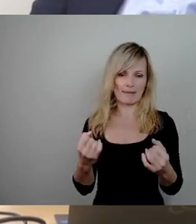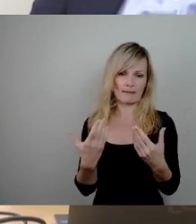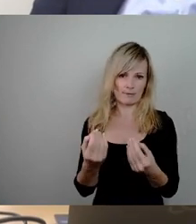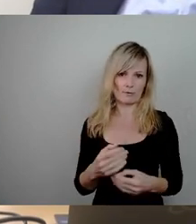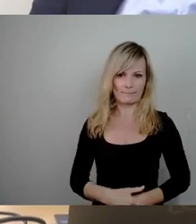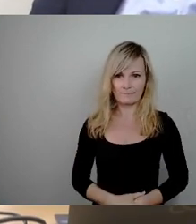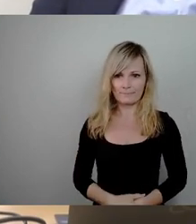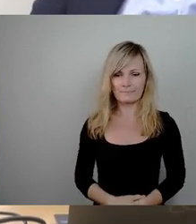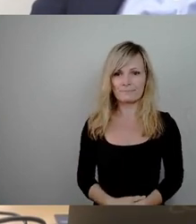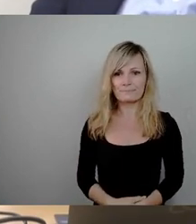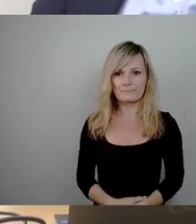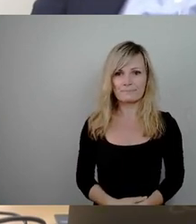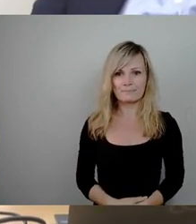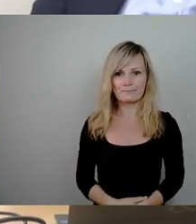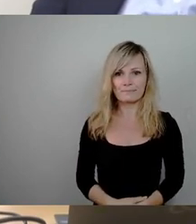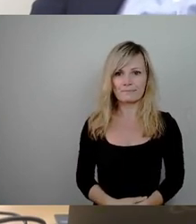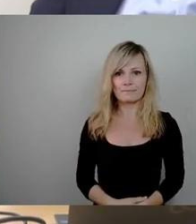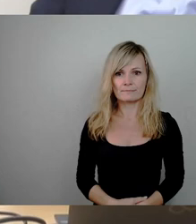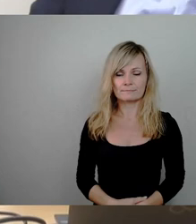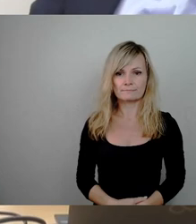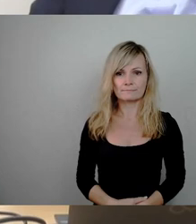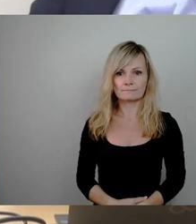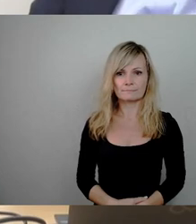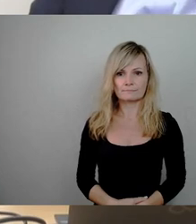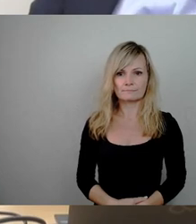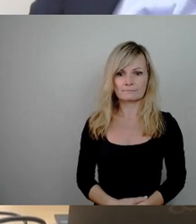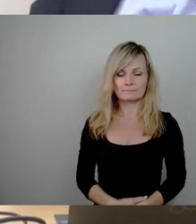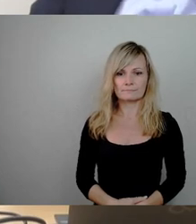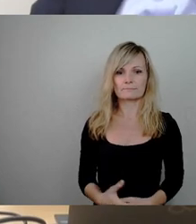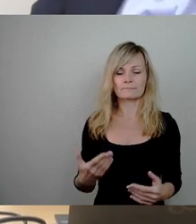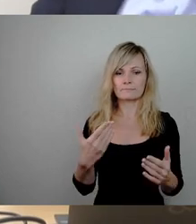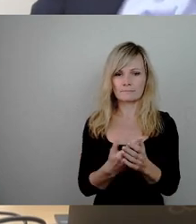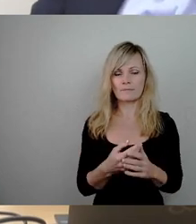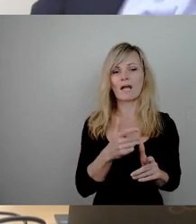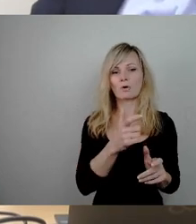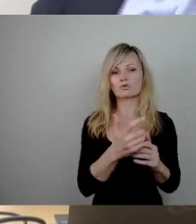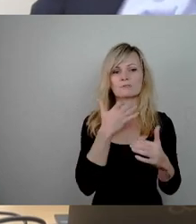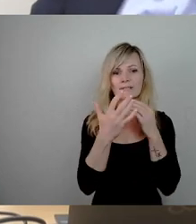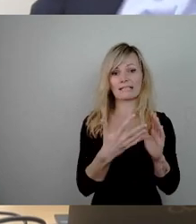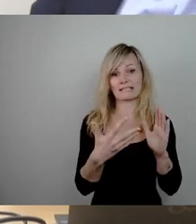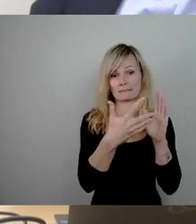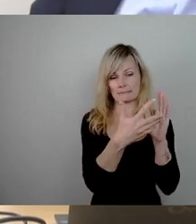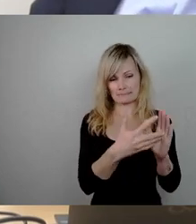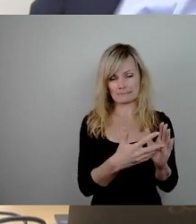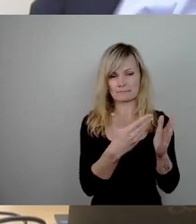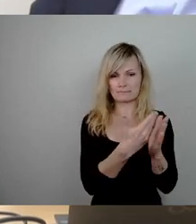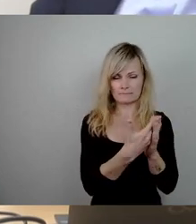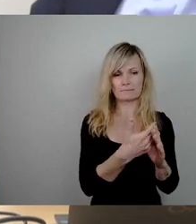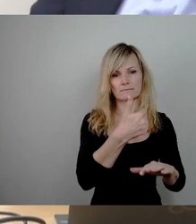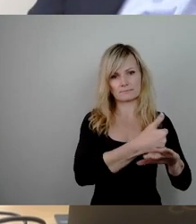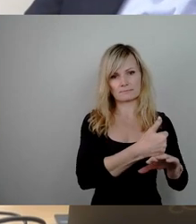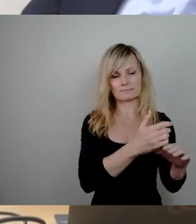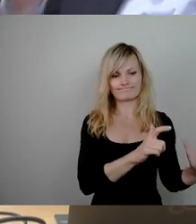Damit würden wir den federführenden Ausschussbericht abstimmen. Hier der Hinweis, wer hier zustimmt,